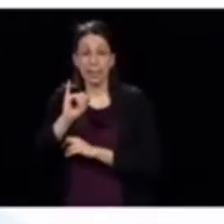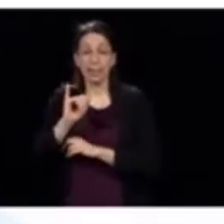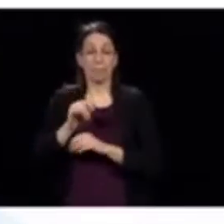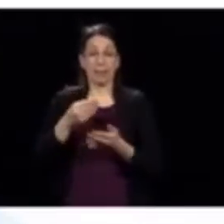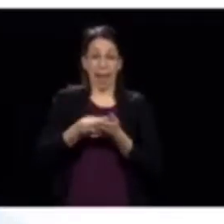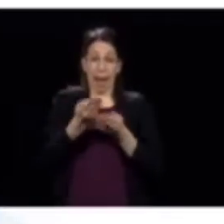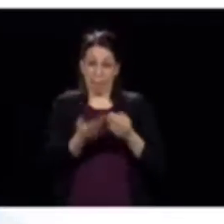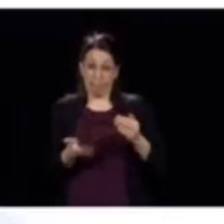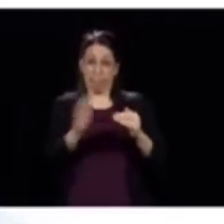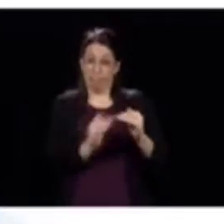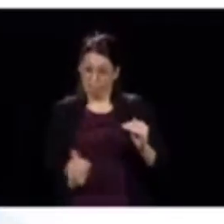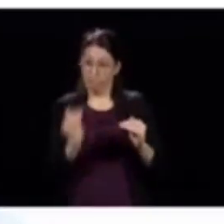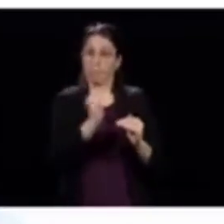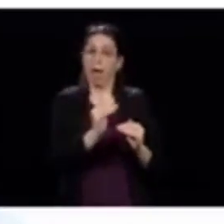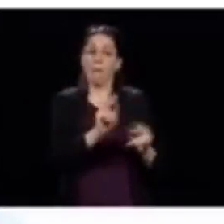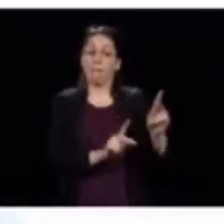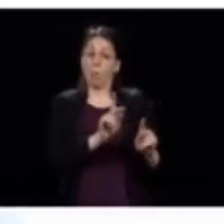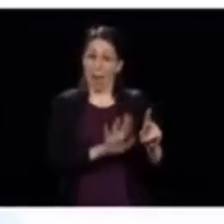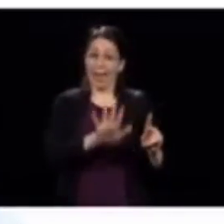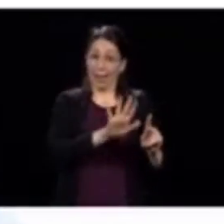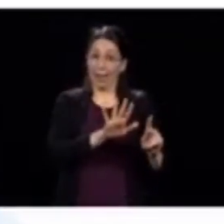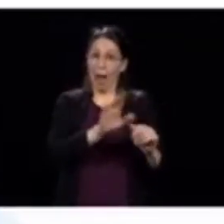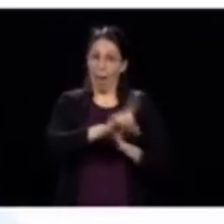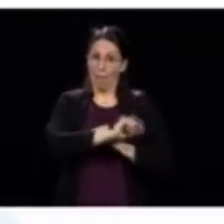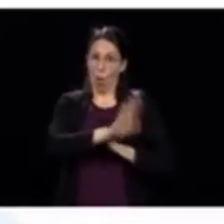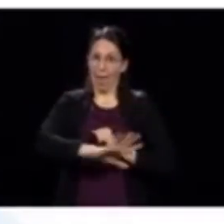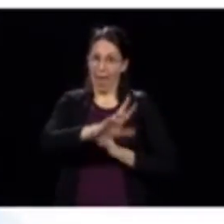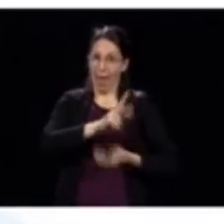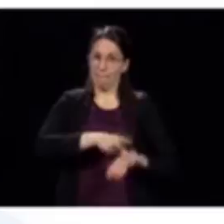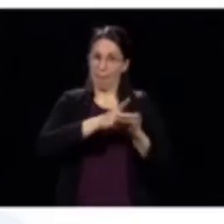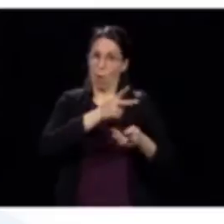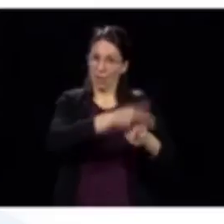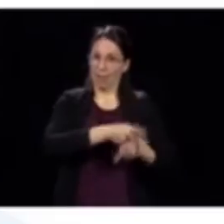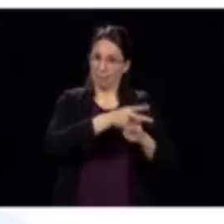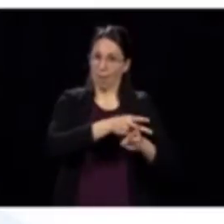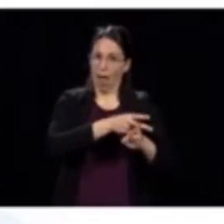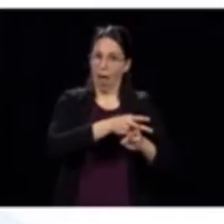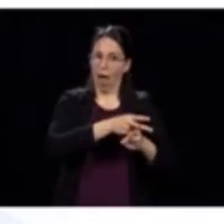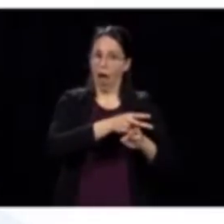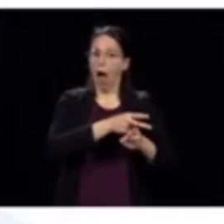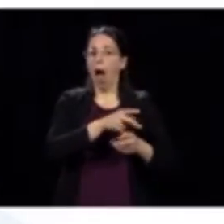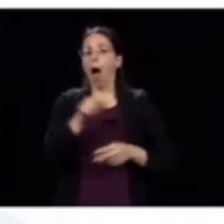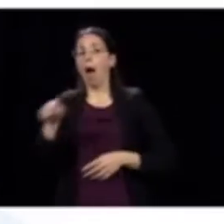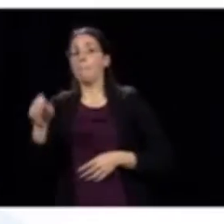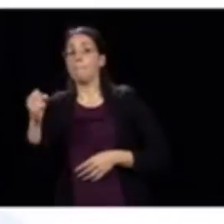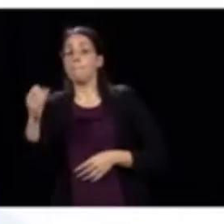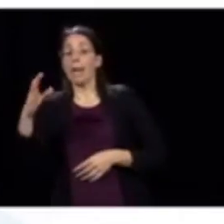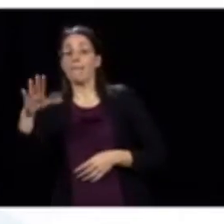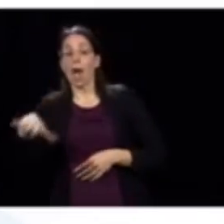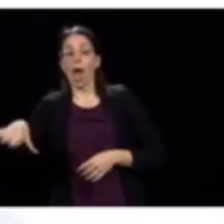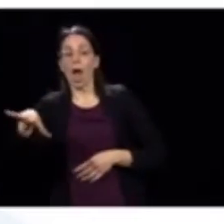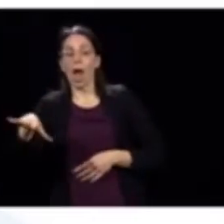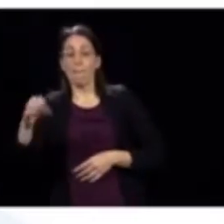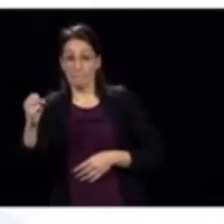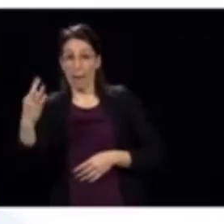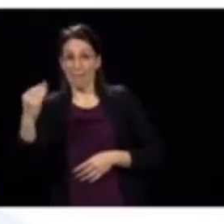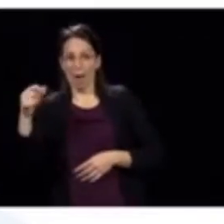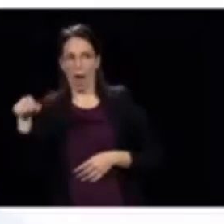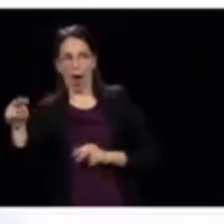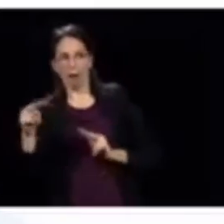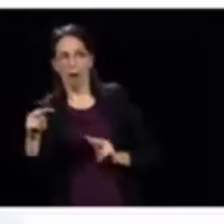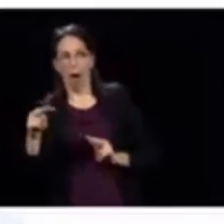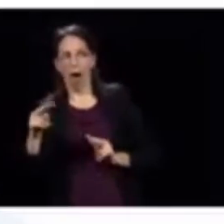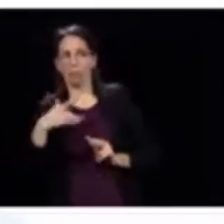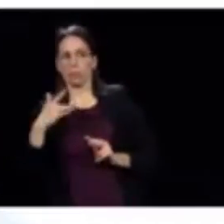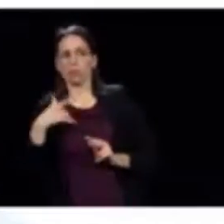CHSLD publics, par exemple, ça va mettre une pression sur les salaires dans le secteur privé. On comprend très bien